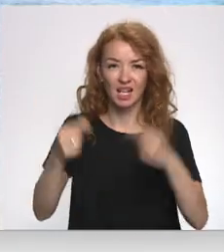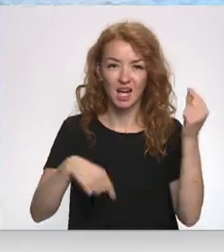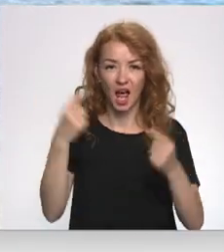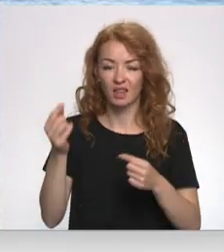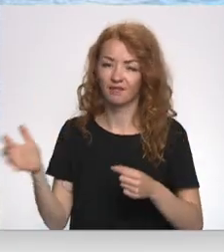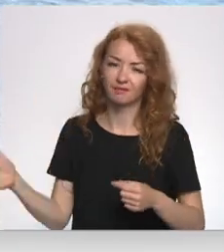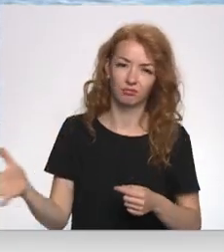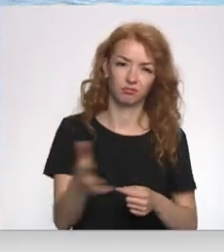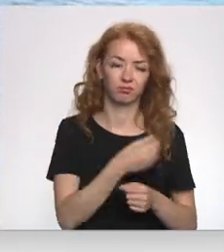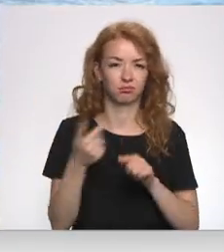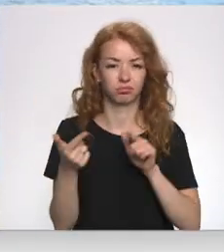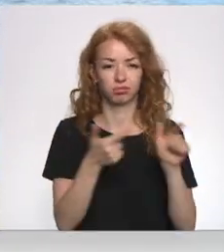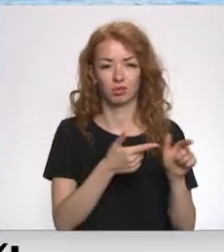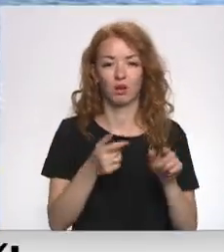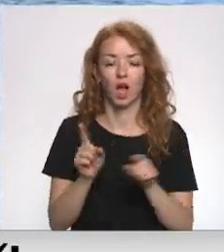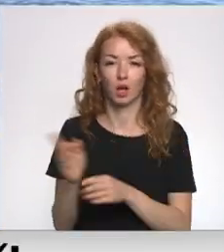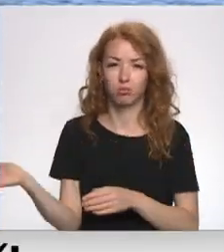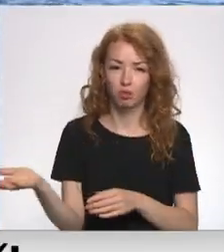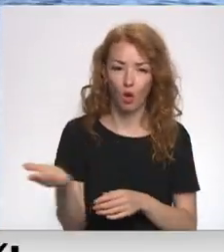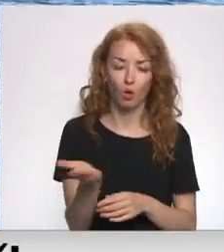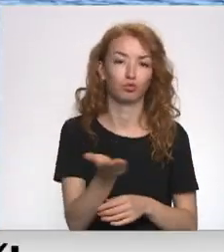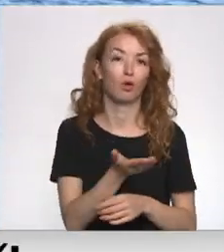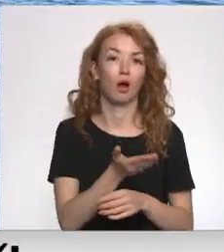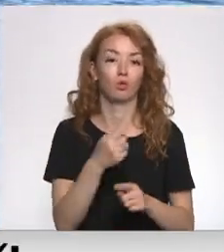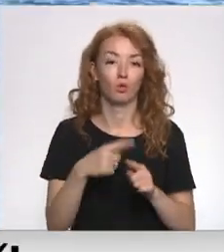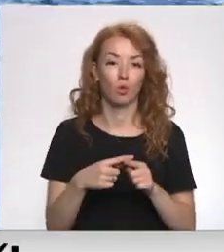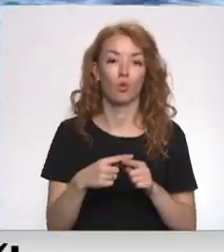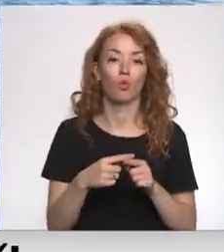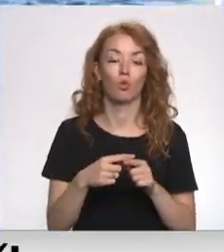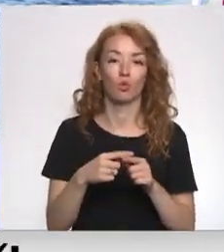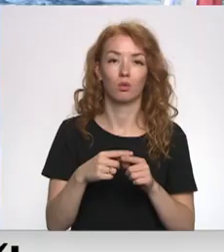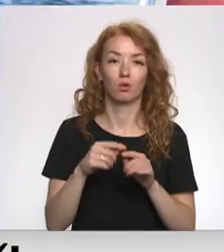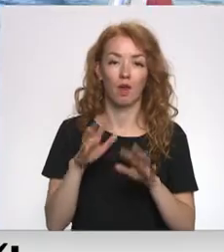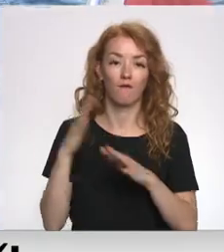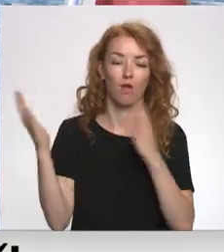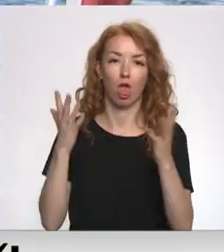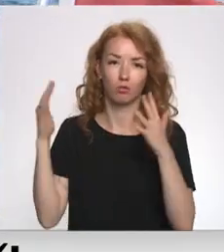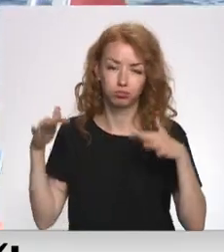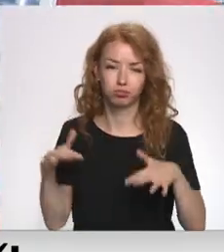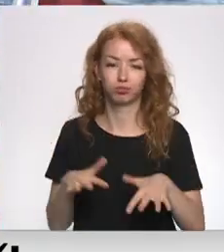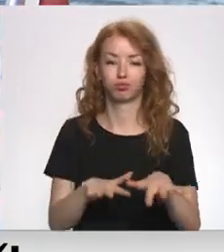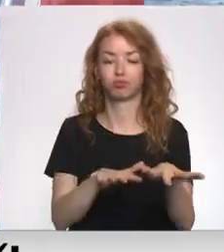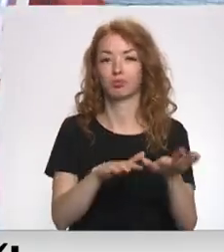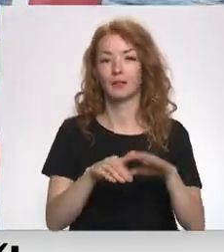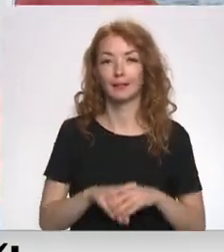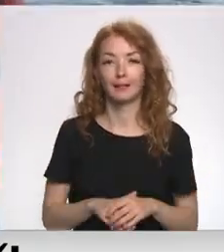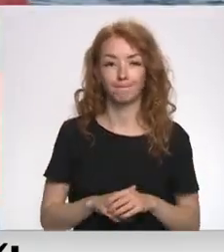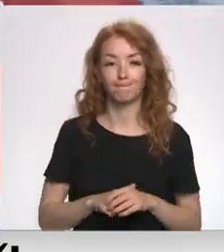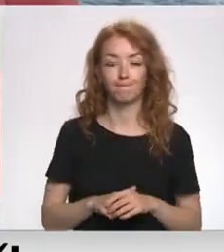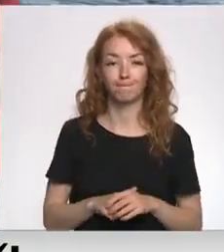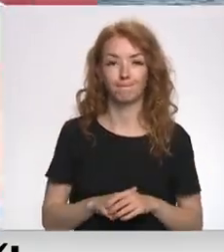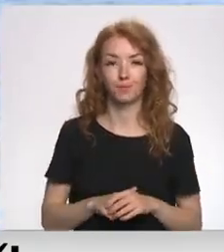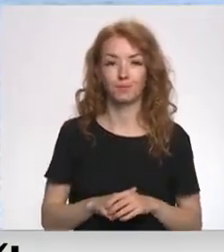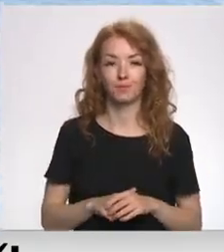visu izņemšanu norā un nīdru pļaušanā. Un valdūšī vievi, mār, ir uz šeini, jā. Un, nu, nekādi